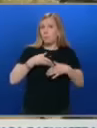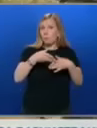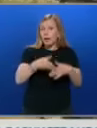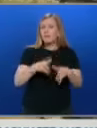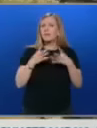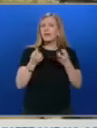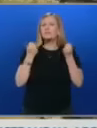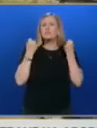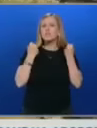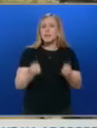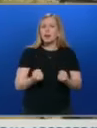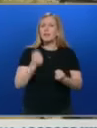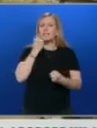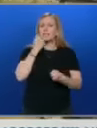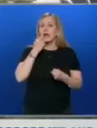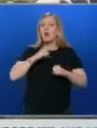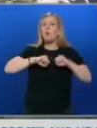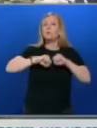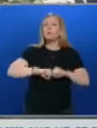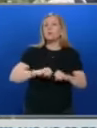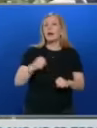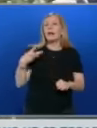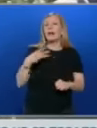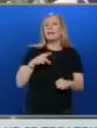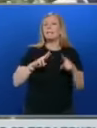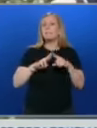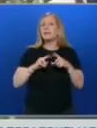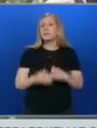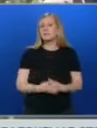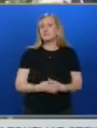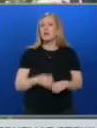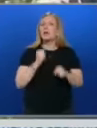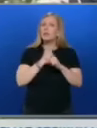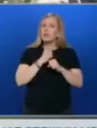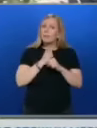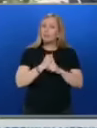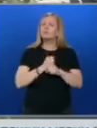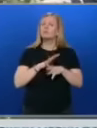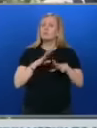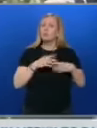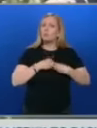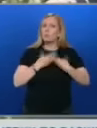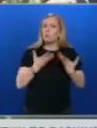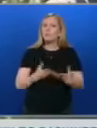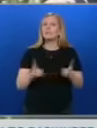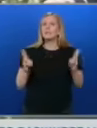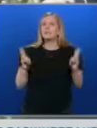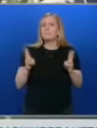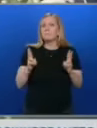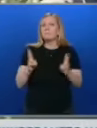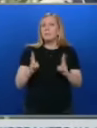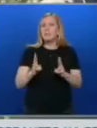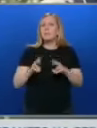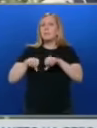-пострадалите села на Община Елимпелин. Работаха на уморност това да минимализираме щетите и да успееме да